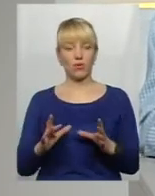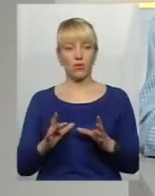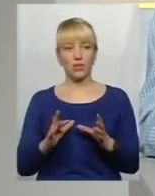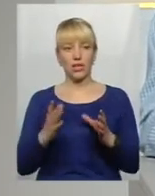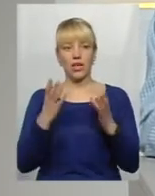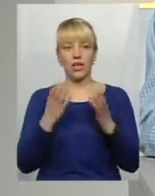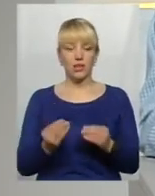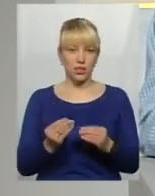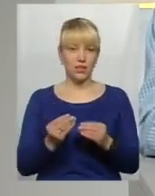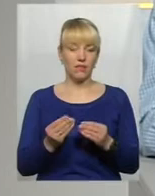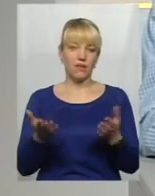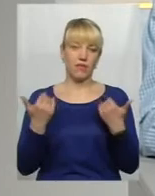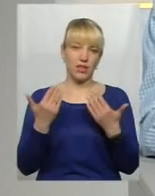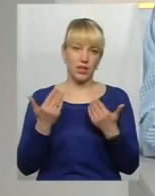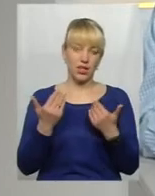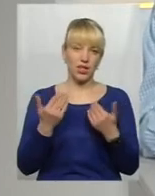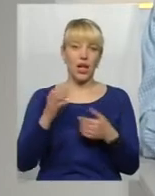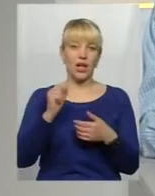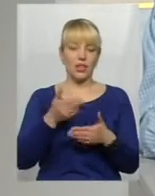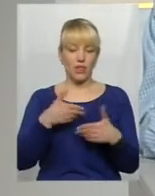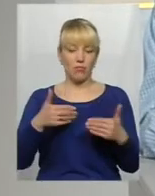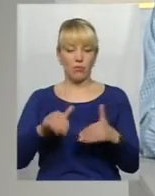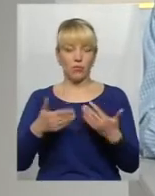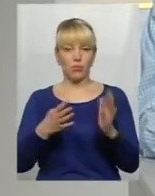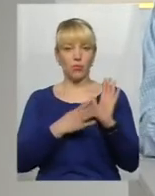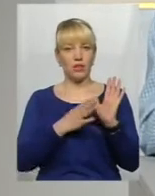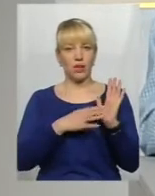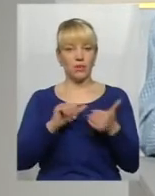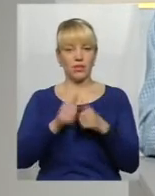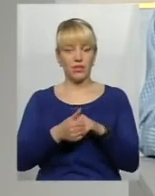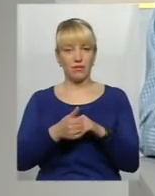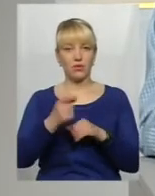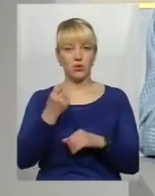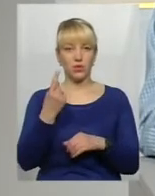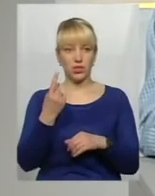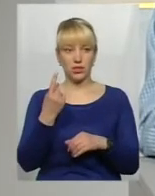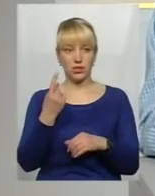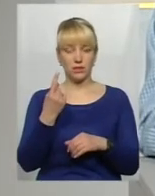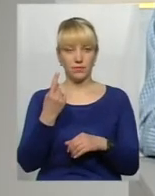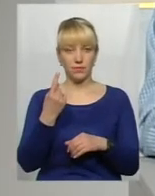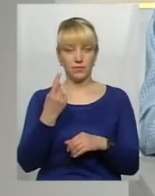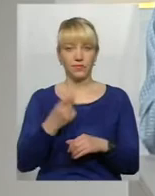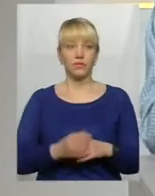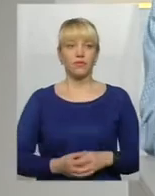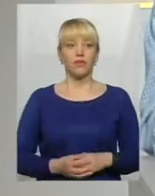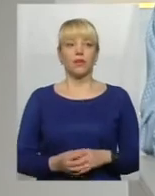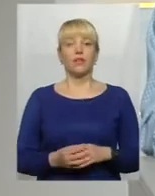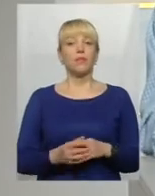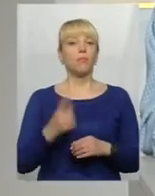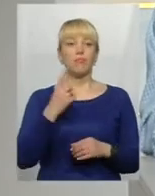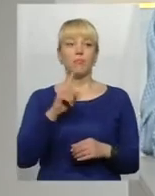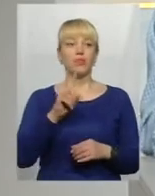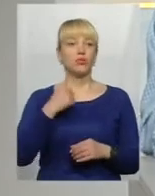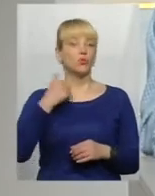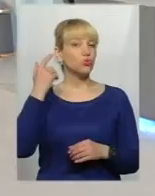днів чи свят, вихідних. Нам пропонують 9 замість 11. Ну, перше, що хочу